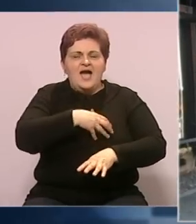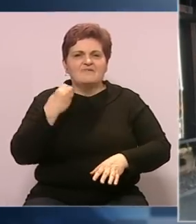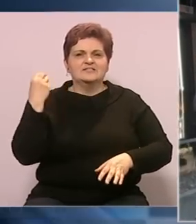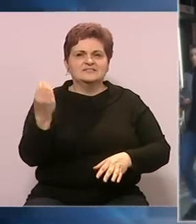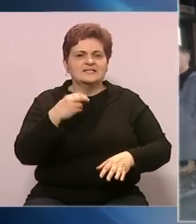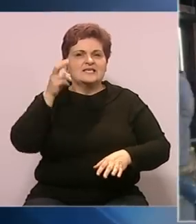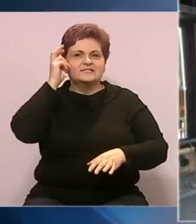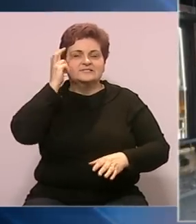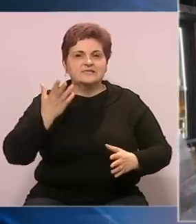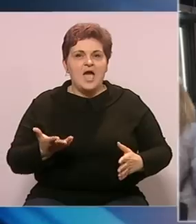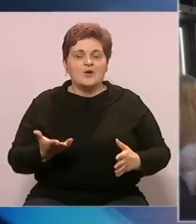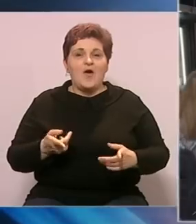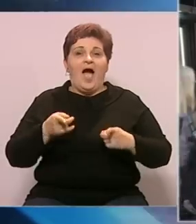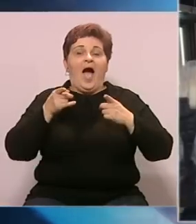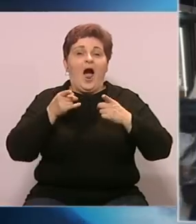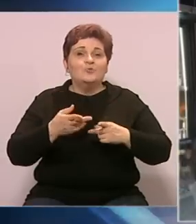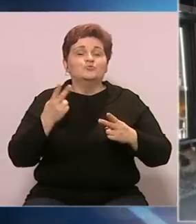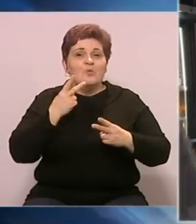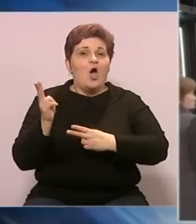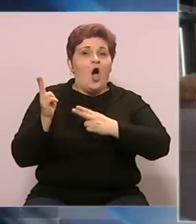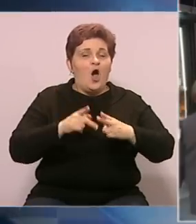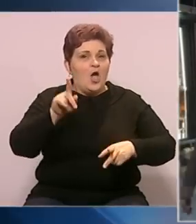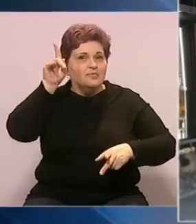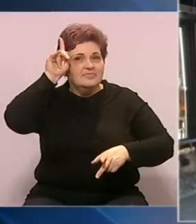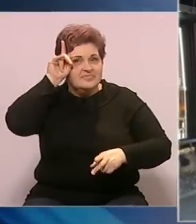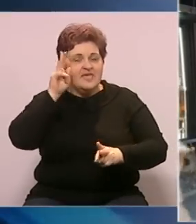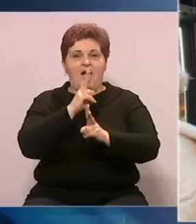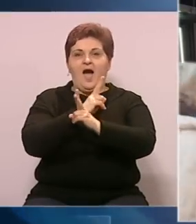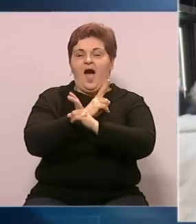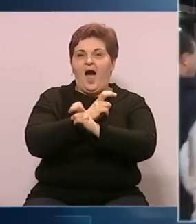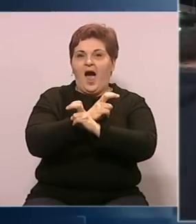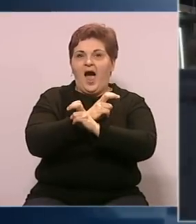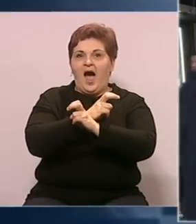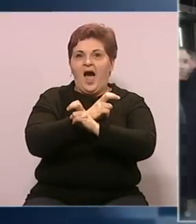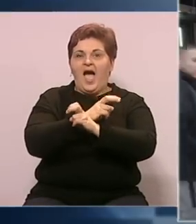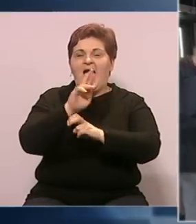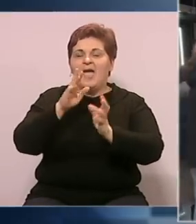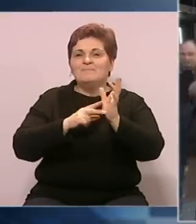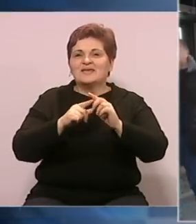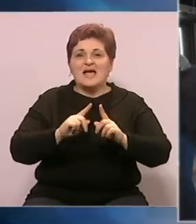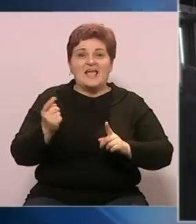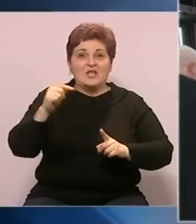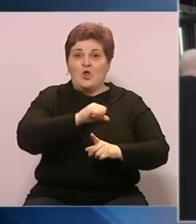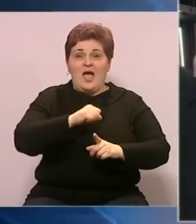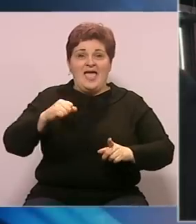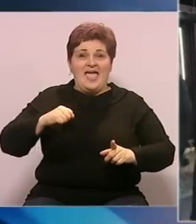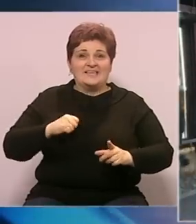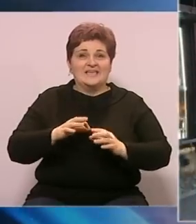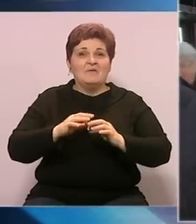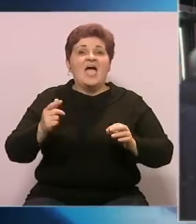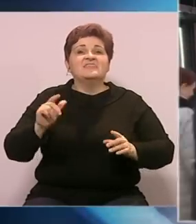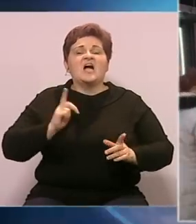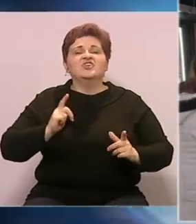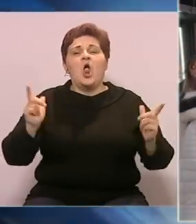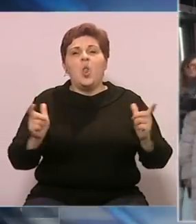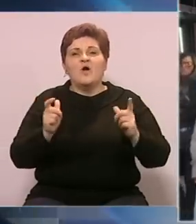Srbije, Crne Gore, ali tu su svakako gosti iz Njemačke, Austrije i Emirata. Ne dolaze samo na javni dočak nove